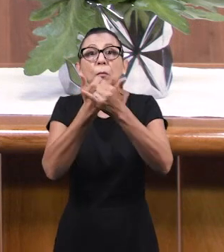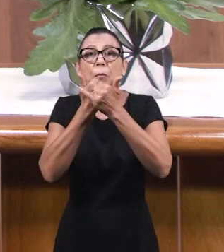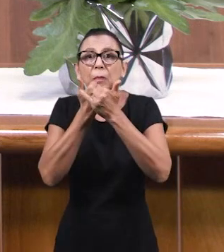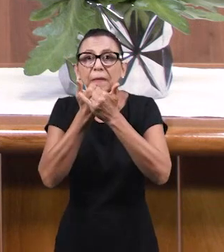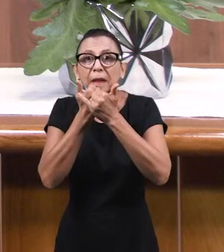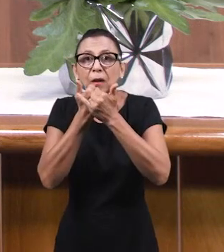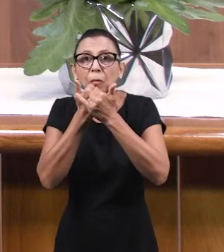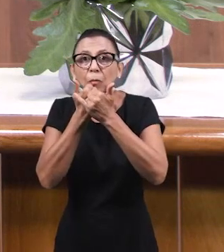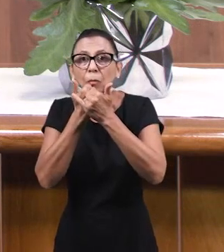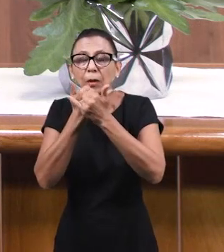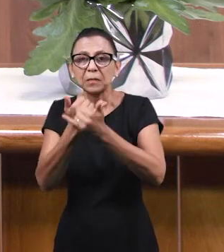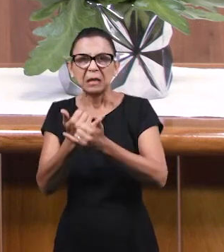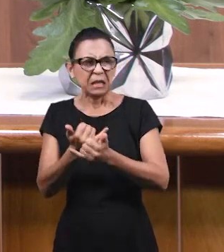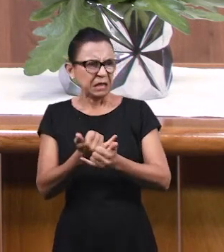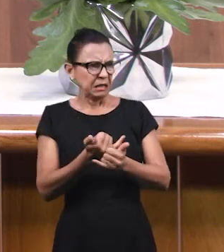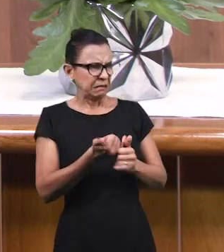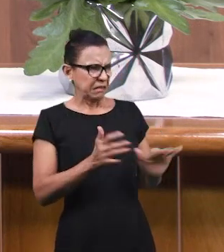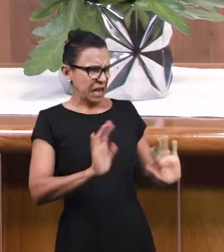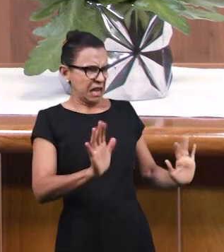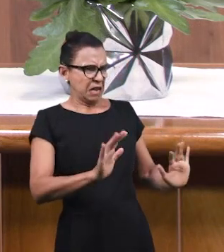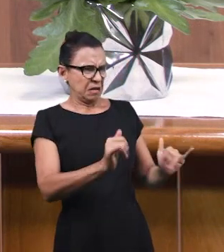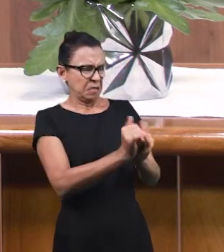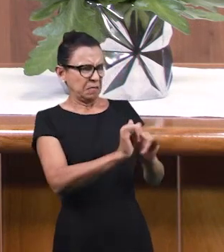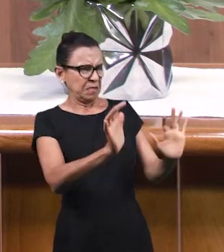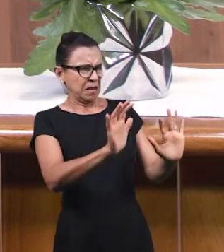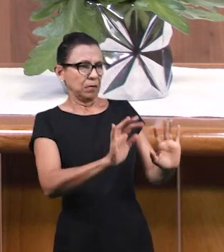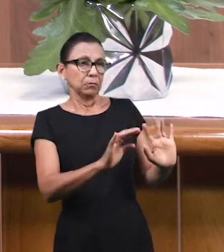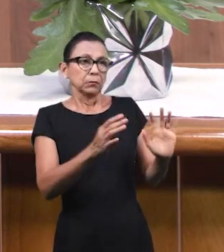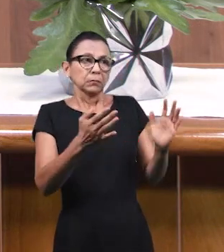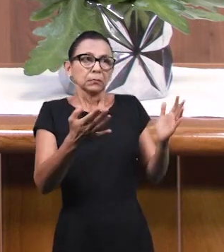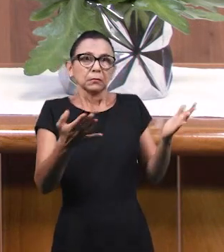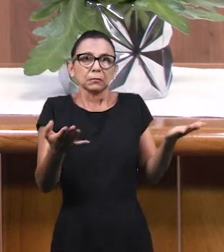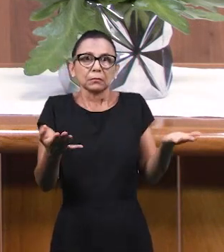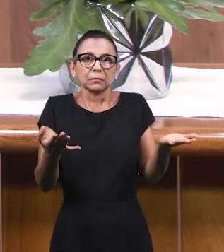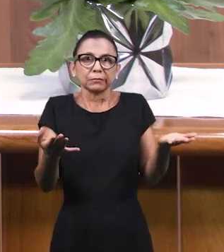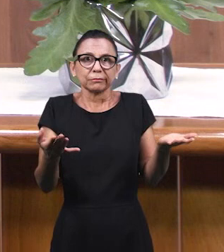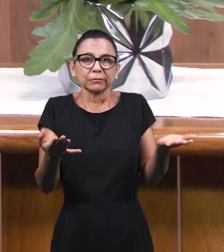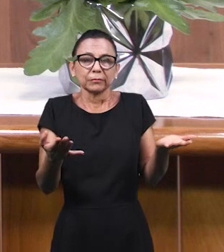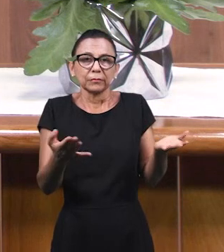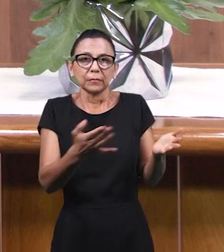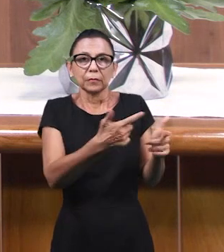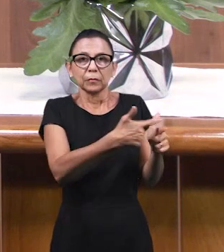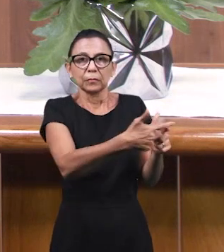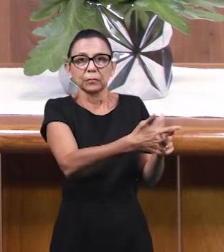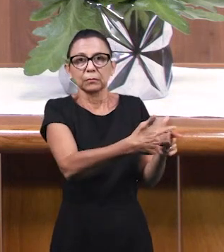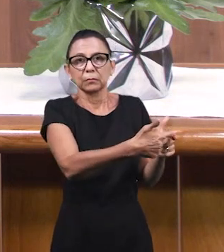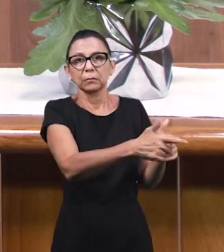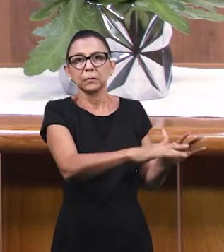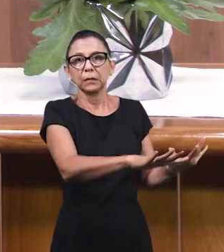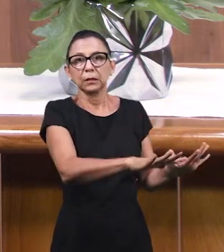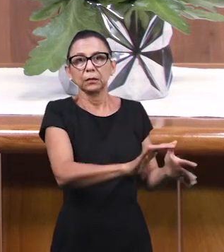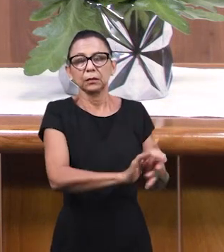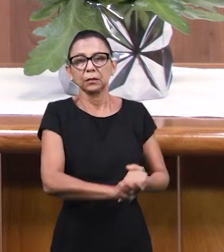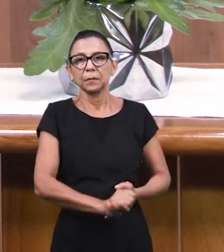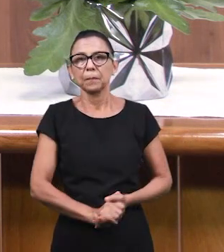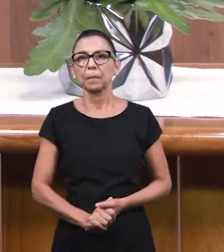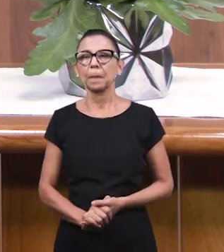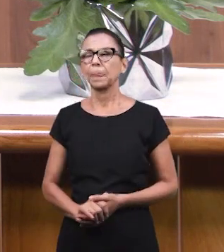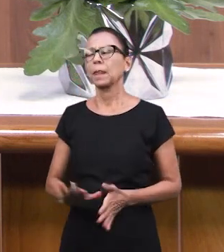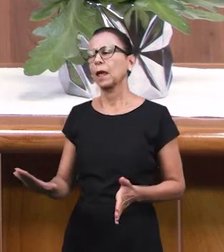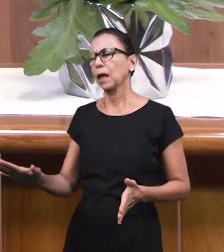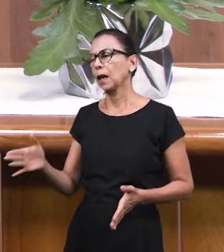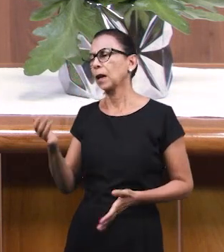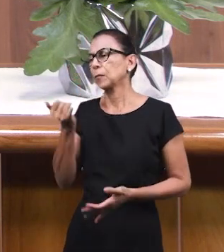Если ты попросил прощения, человек не хочет прощать, это его проблема. Ты сделал свою часть. Человек приходит, он